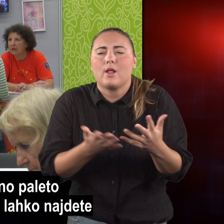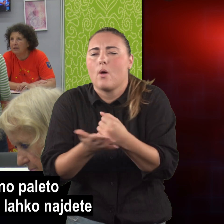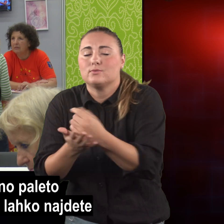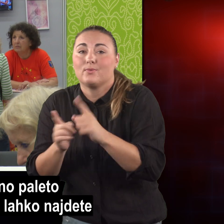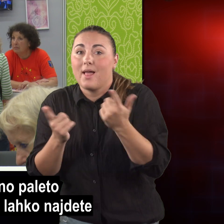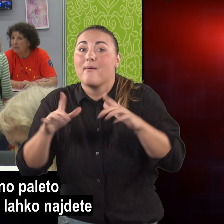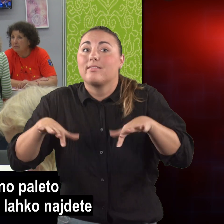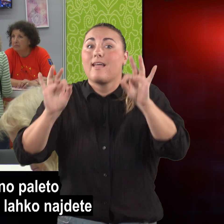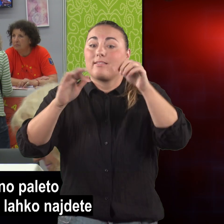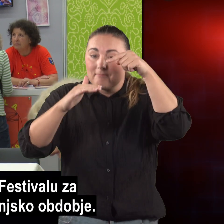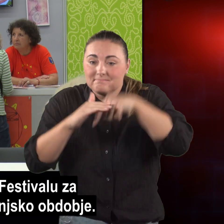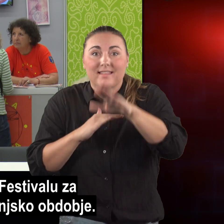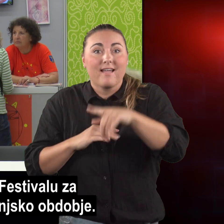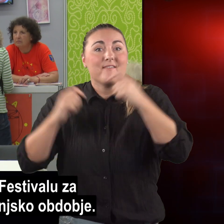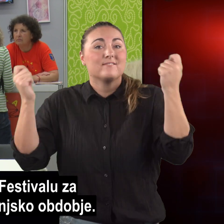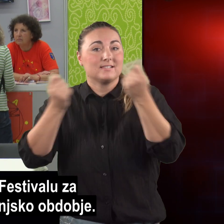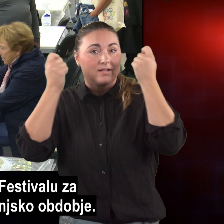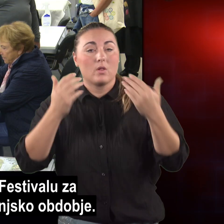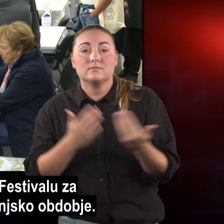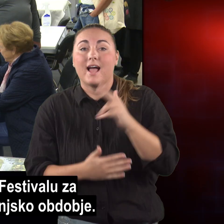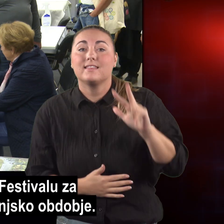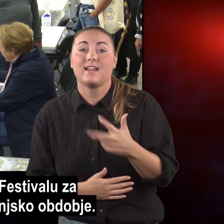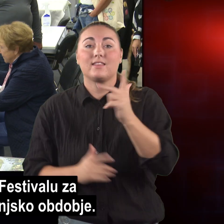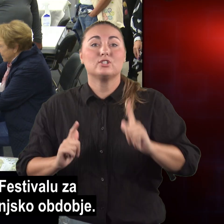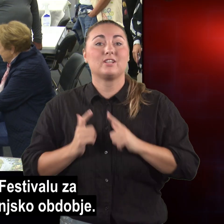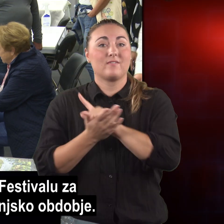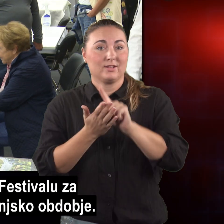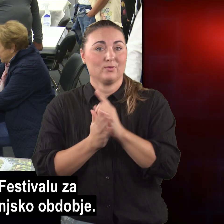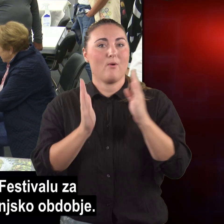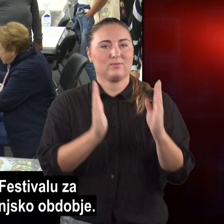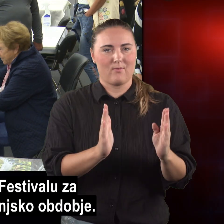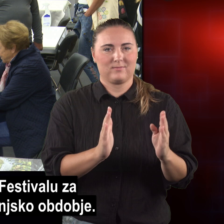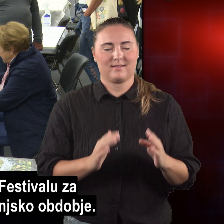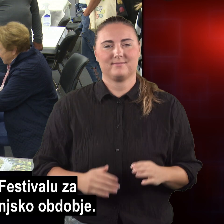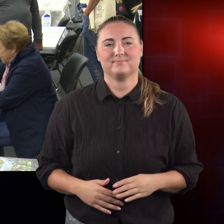lahko najdete prav na festivalu za tretje življensko obdobje.